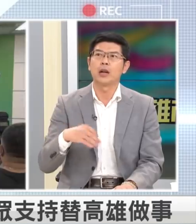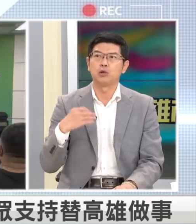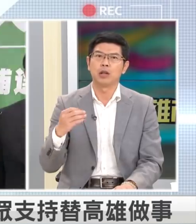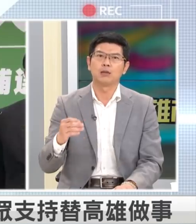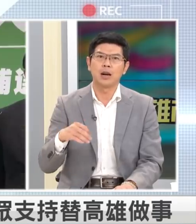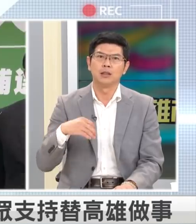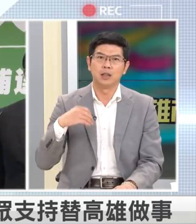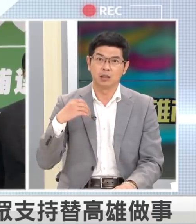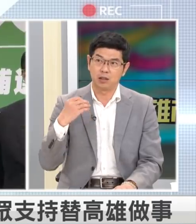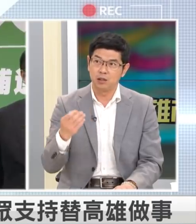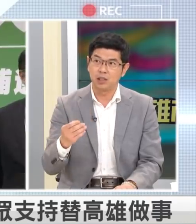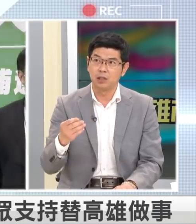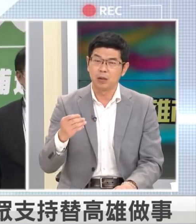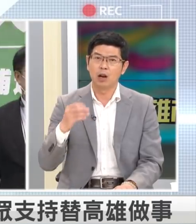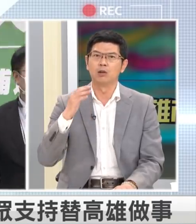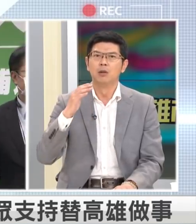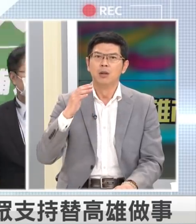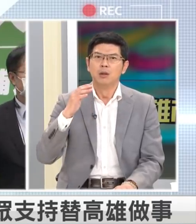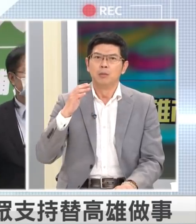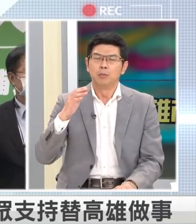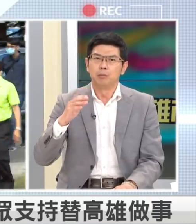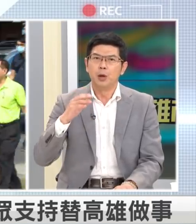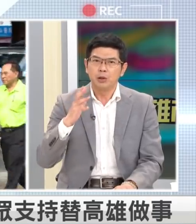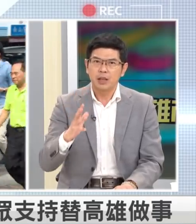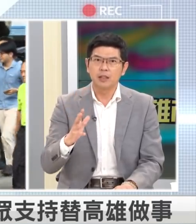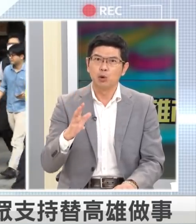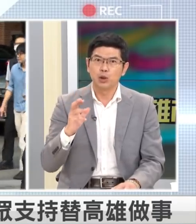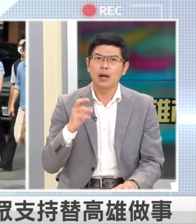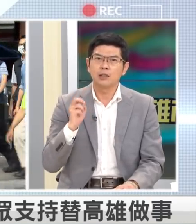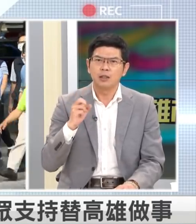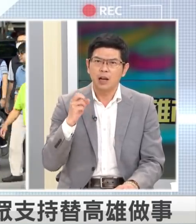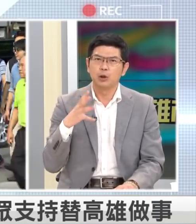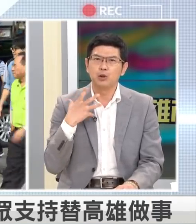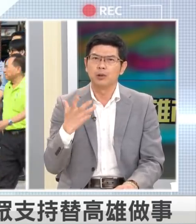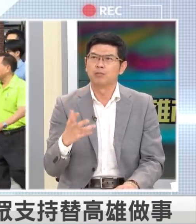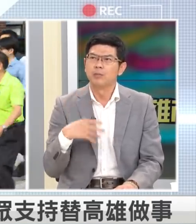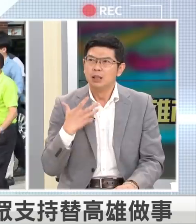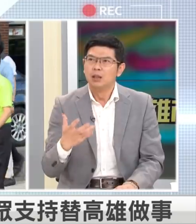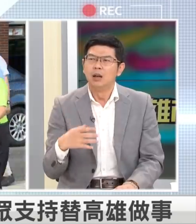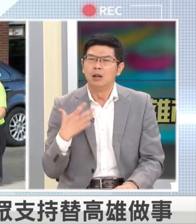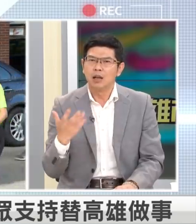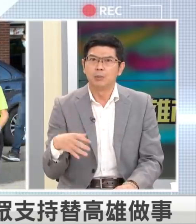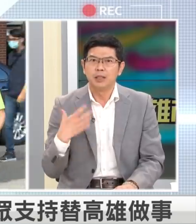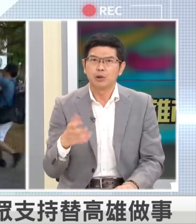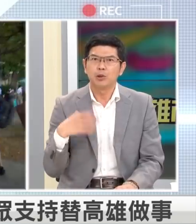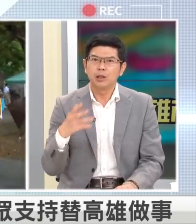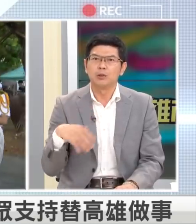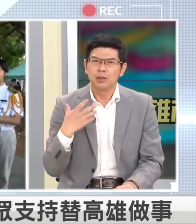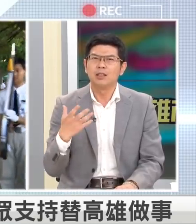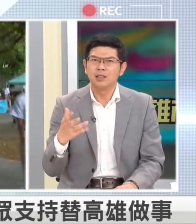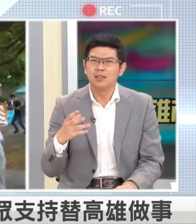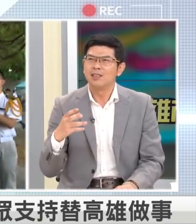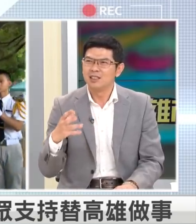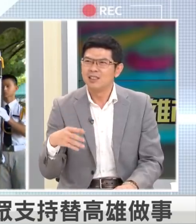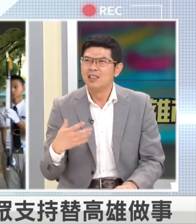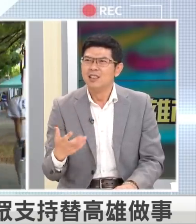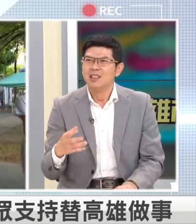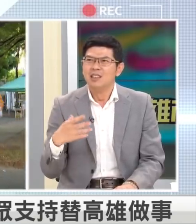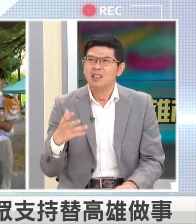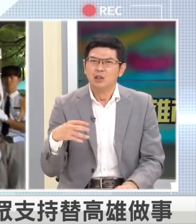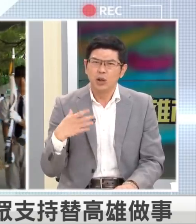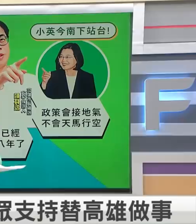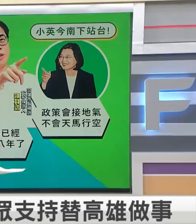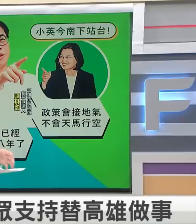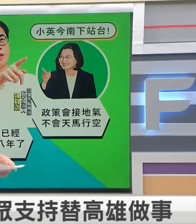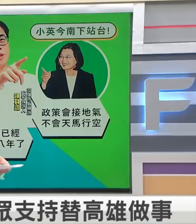之外那是我感觉到他的那个自信然后没有像这次我觉得他有一种要怎么讲就是那种我觉得跟人民比较